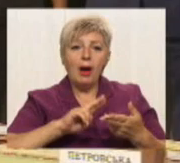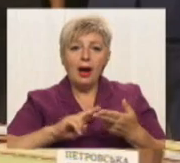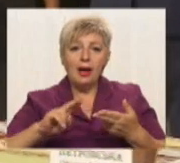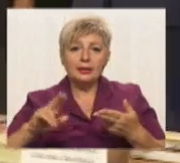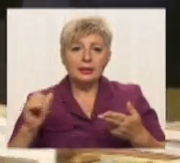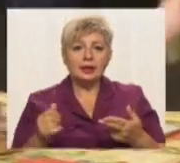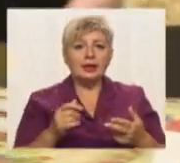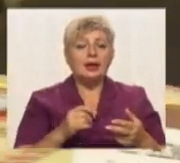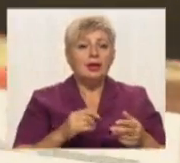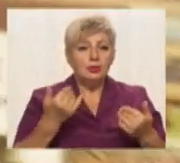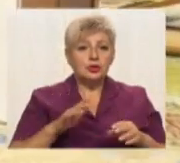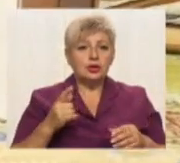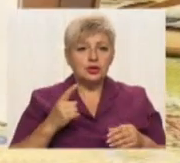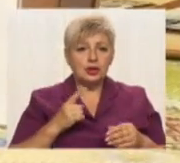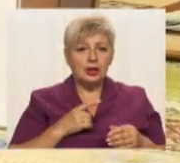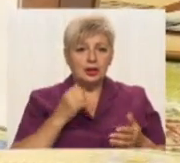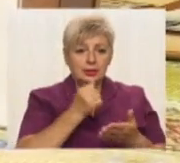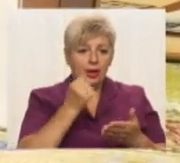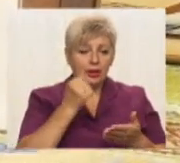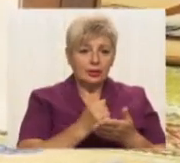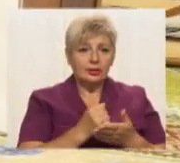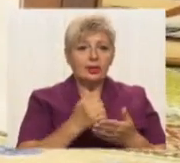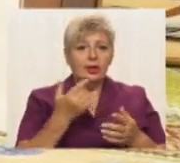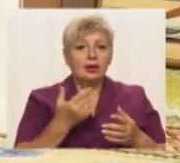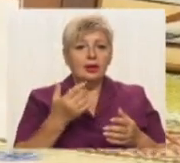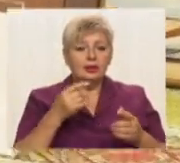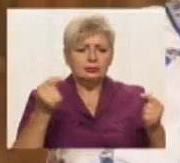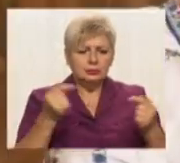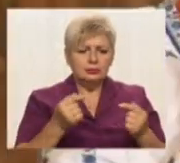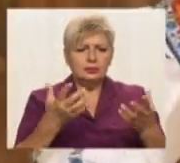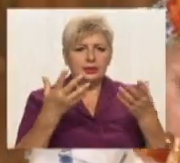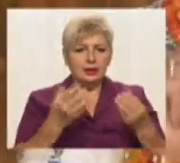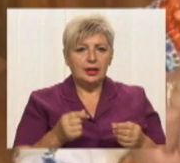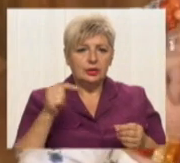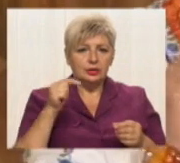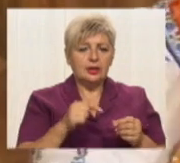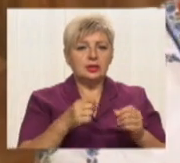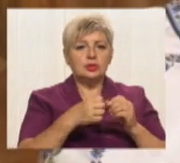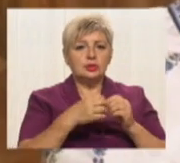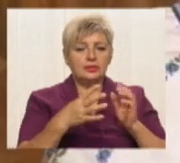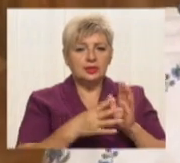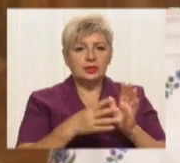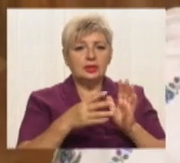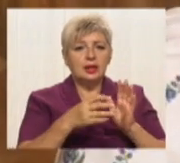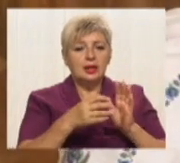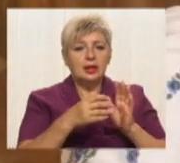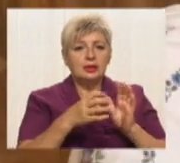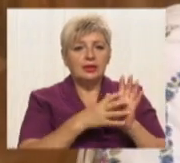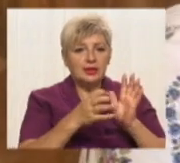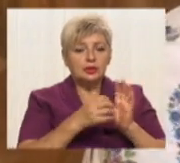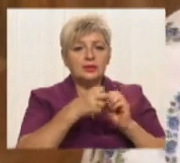день в день, в той день, коли було об'явлено у 1918 році, 23